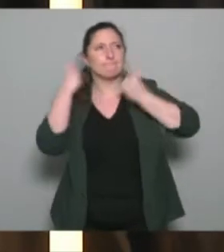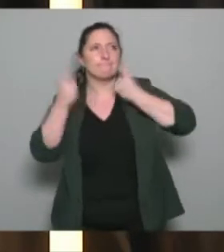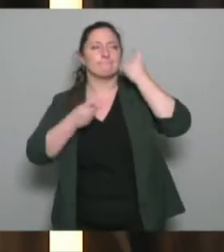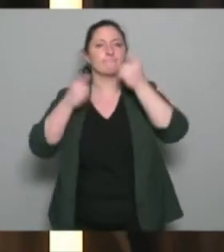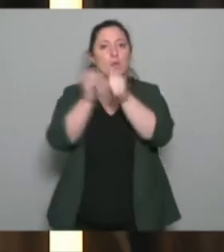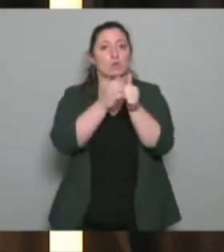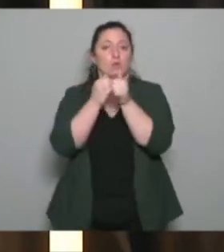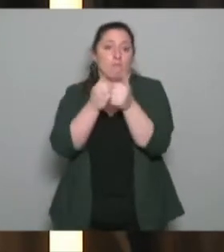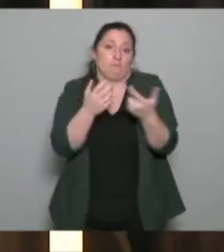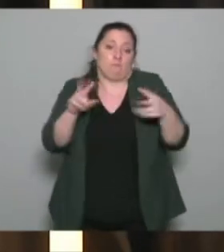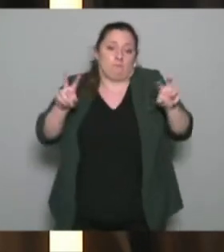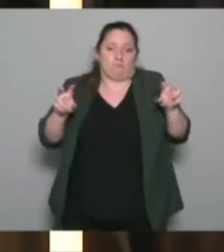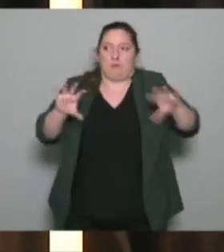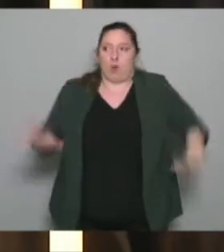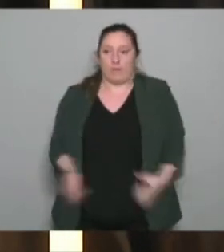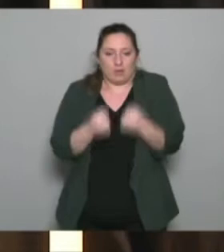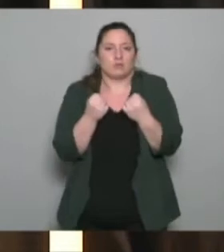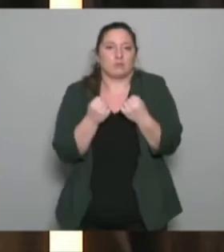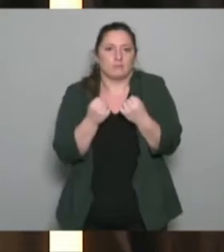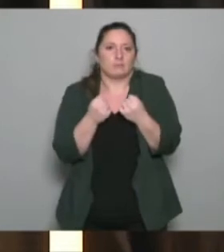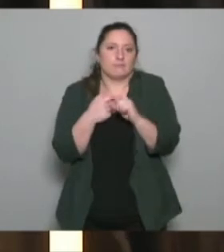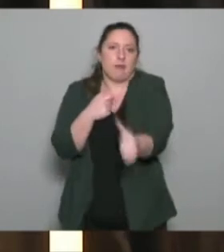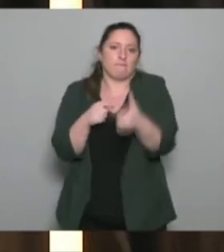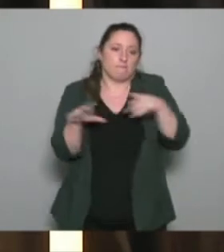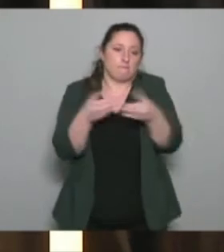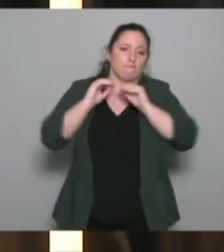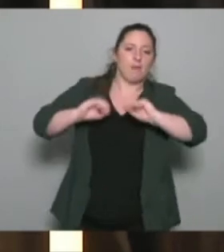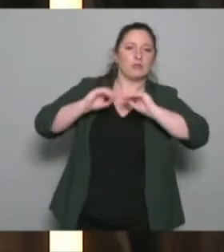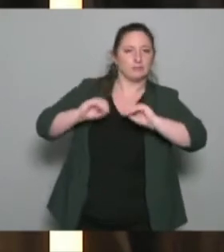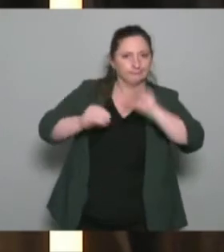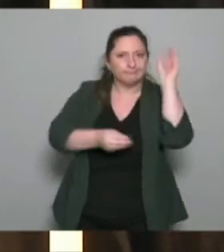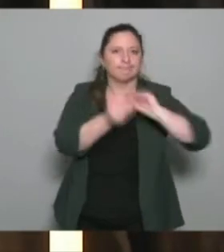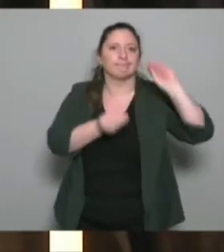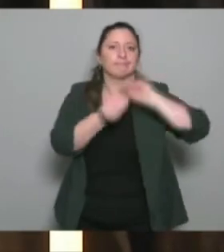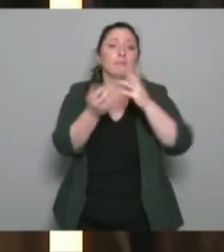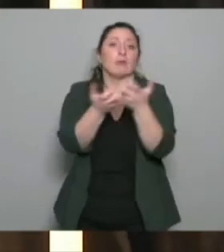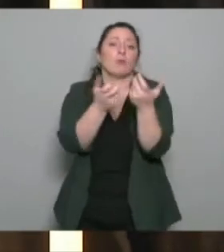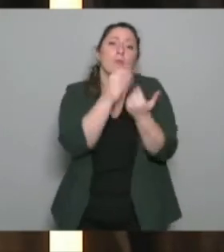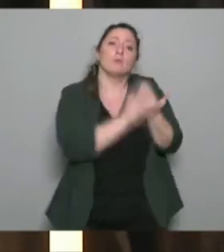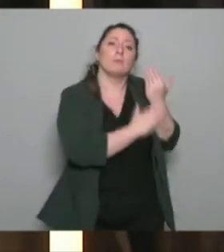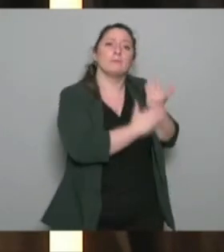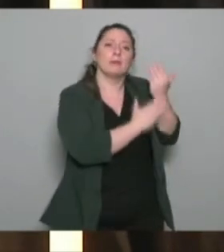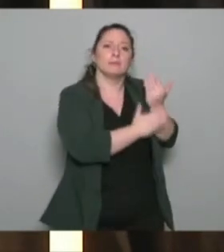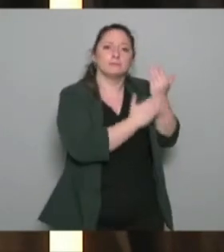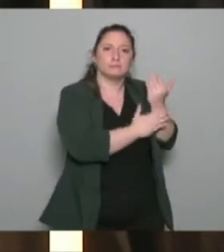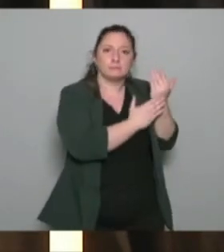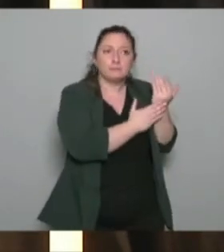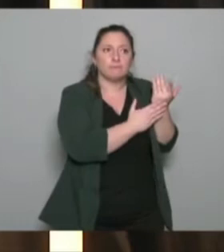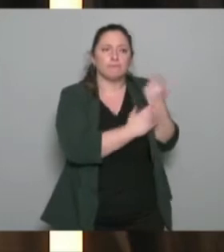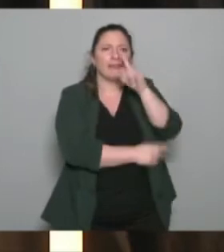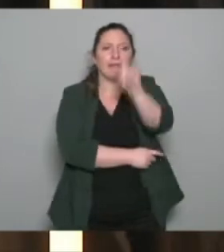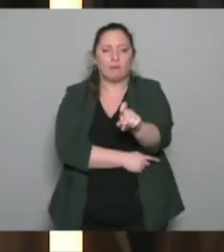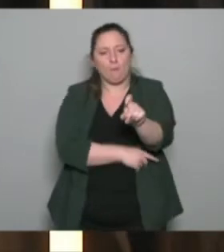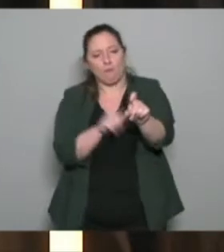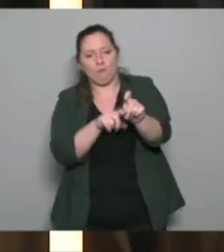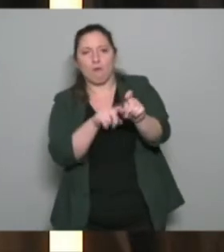compétences, la question de la formation se pose. Je pense qu'au regard des questions qu'on a vues ce matin, la question principale n'est pas où je vais